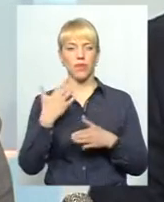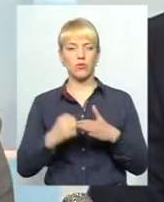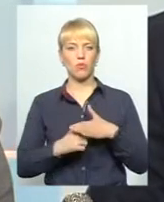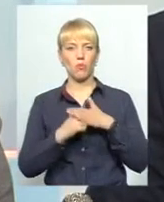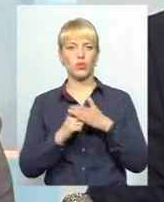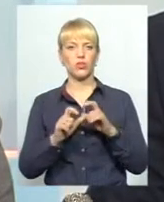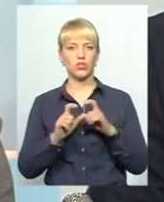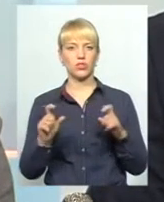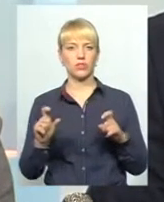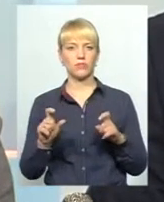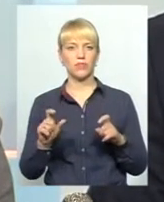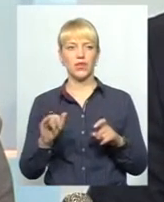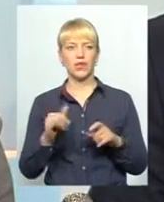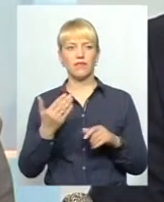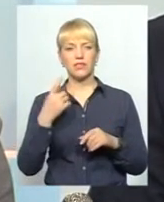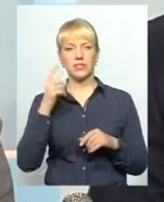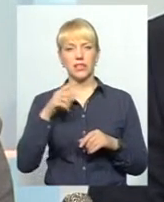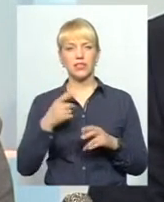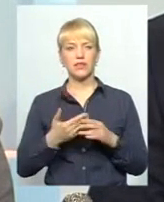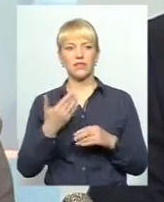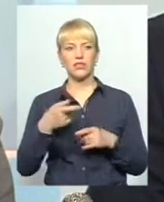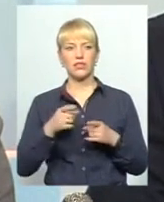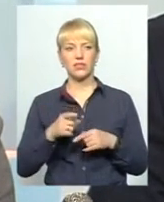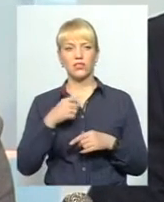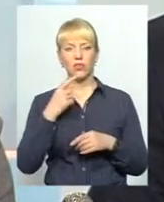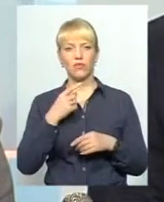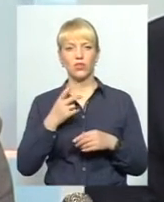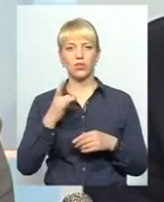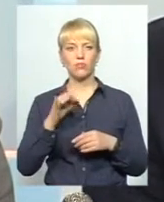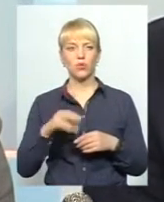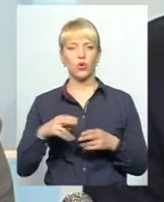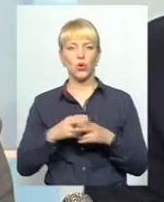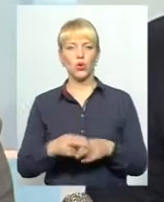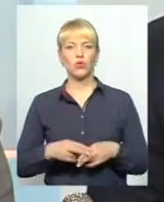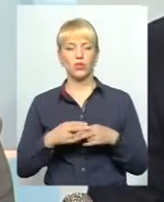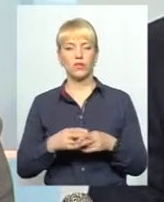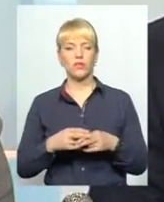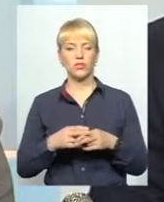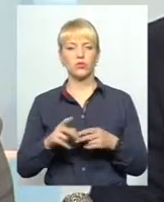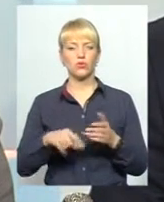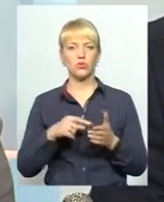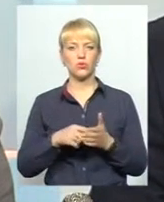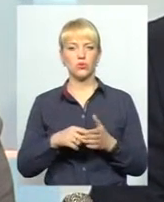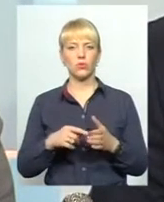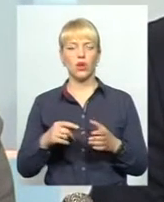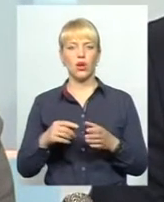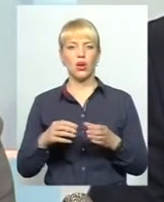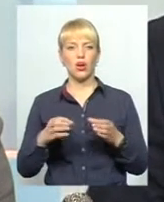шкіл. І ви знаєте, дійсно, ви говорите зараз про Донайовецьку міську об'єднану громаду, яка